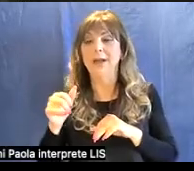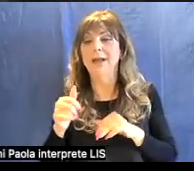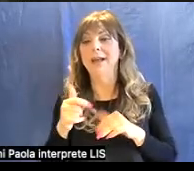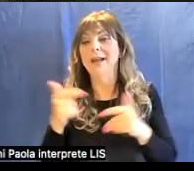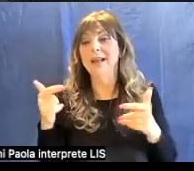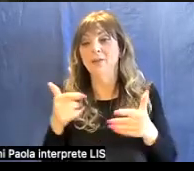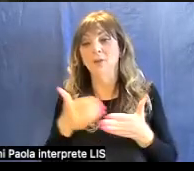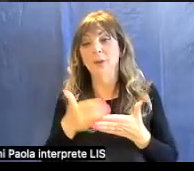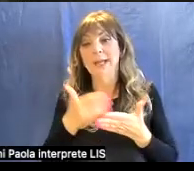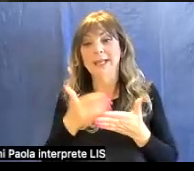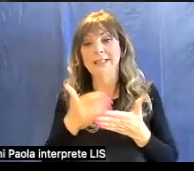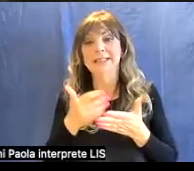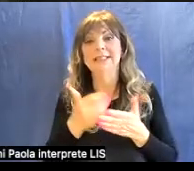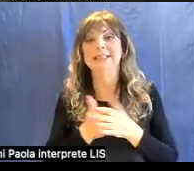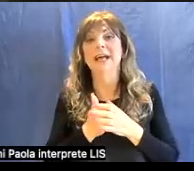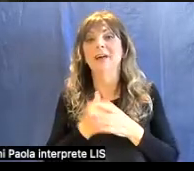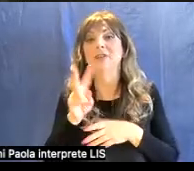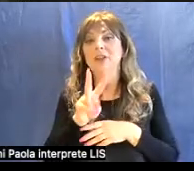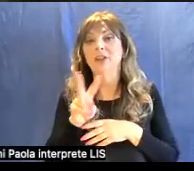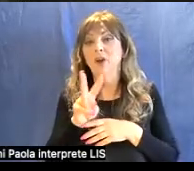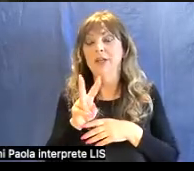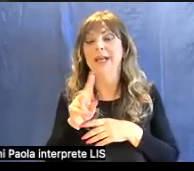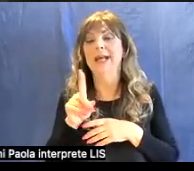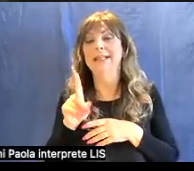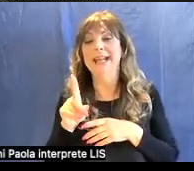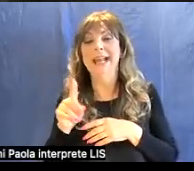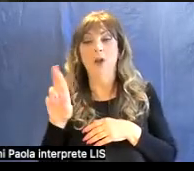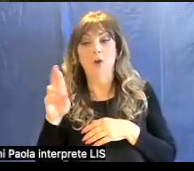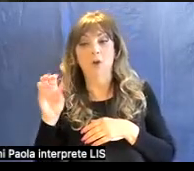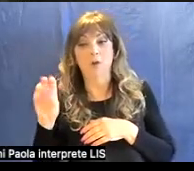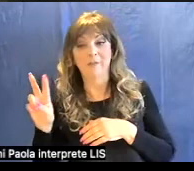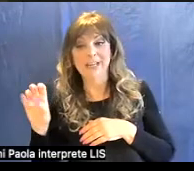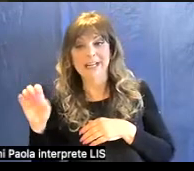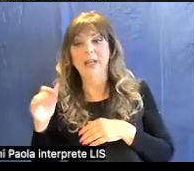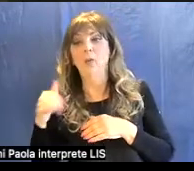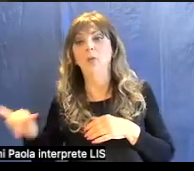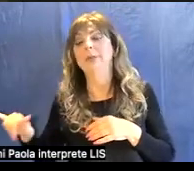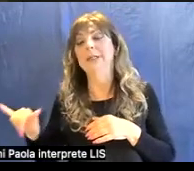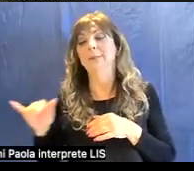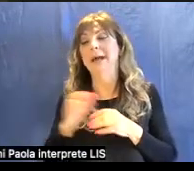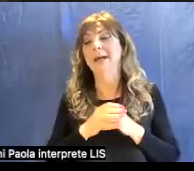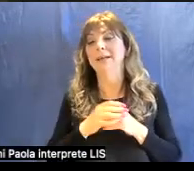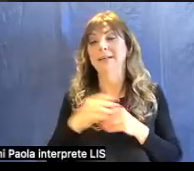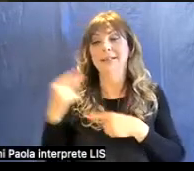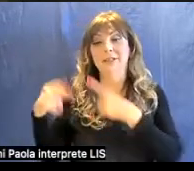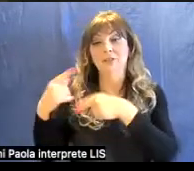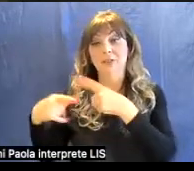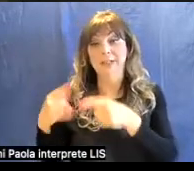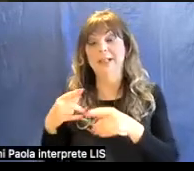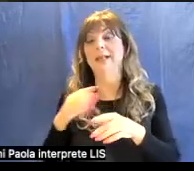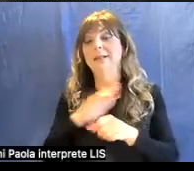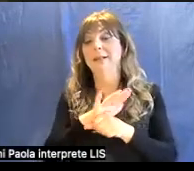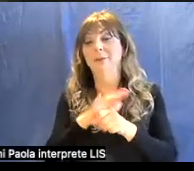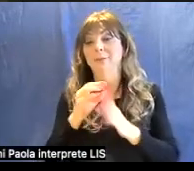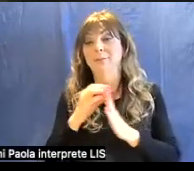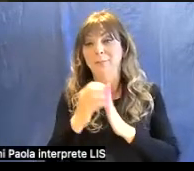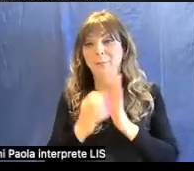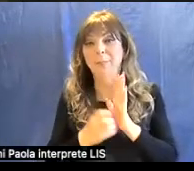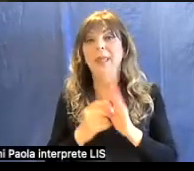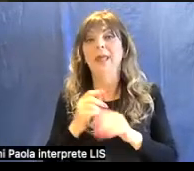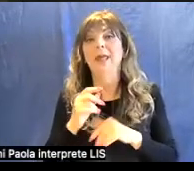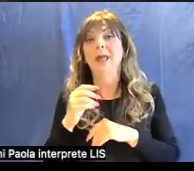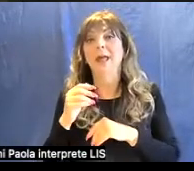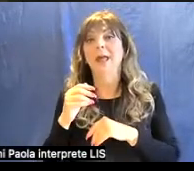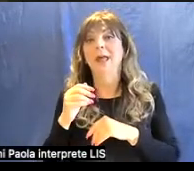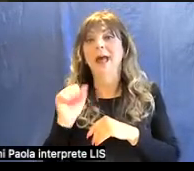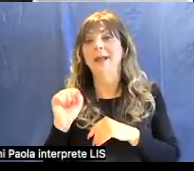della Rovere e l'ultima discendente della famiglia Medici, cioè Anna Maria Luisa, detta l'elettrice palatina, hanno